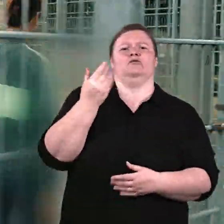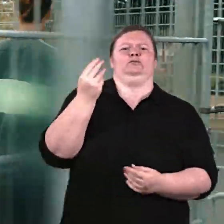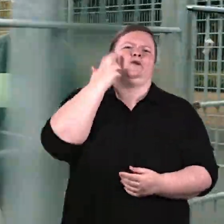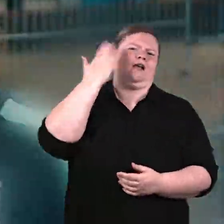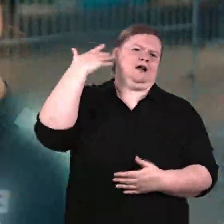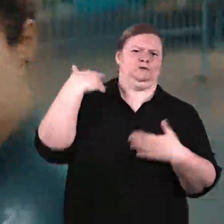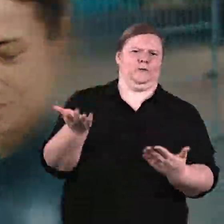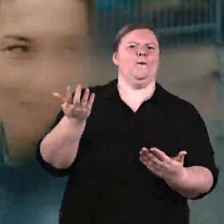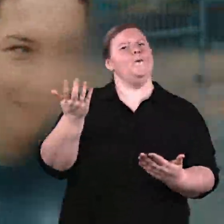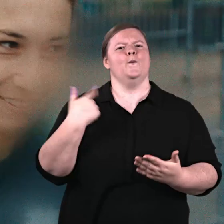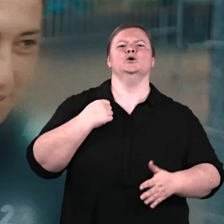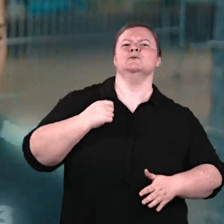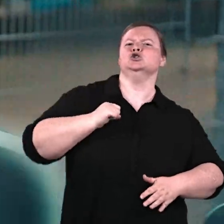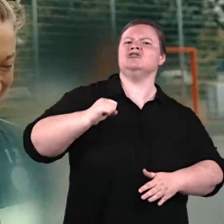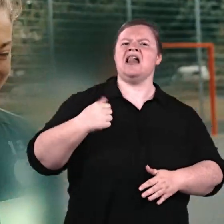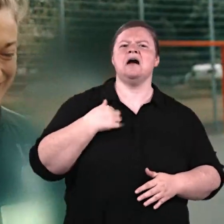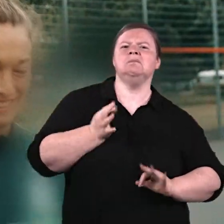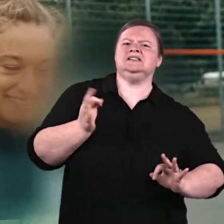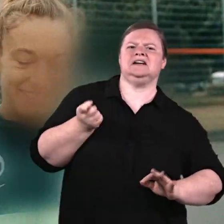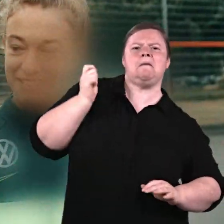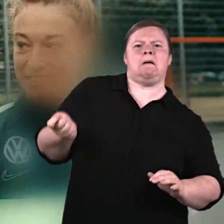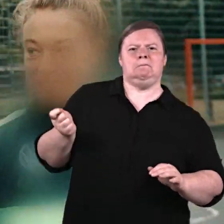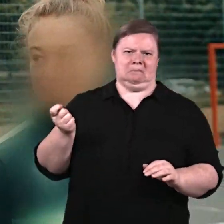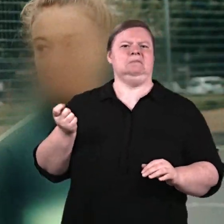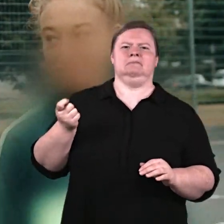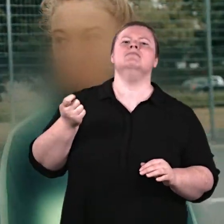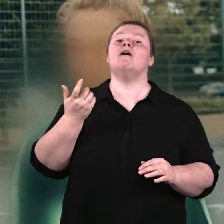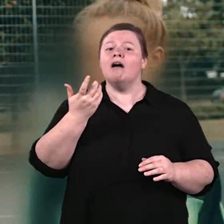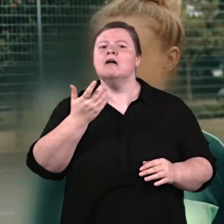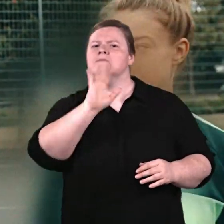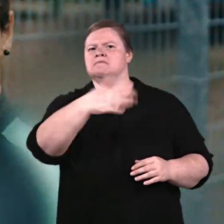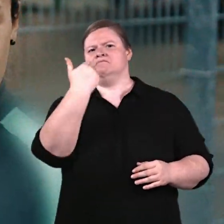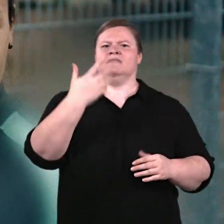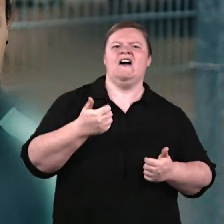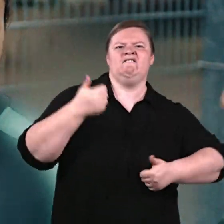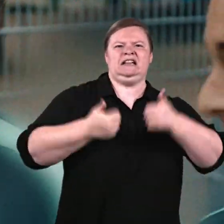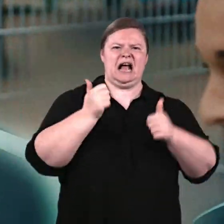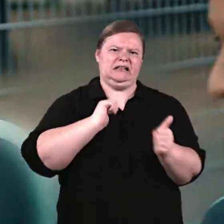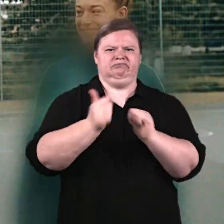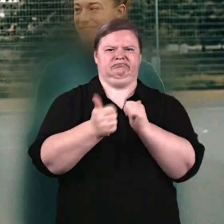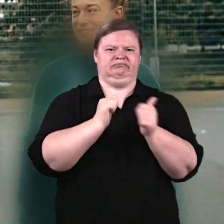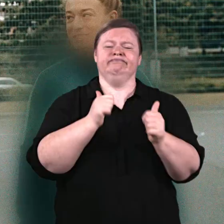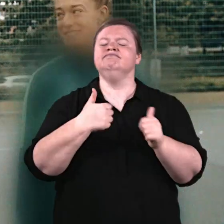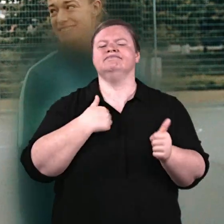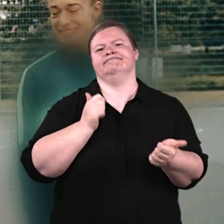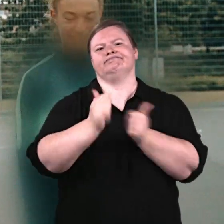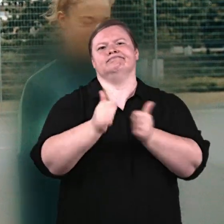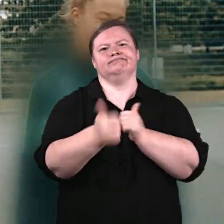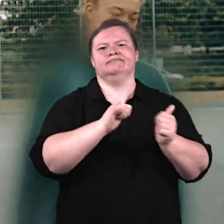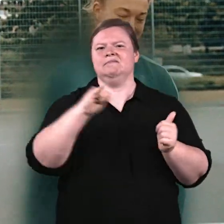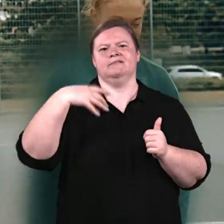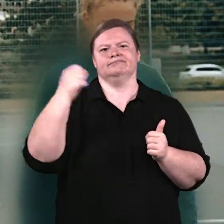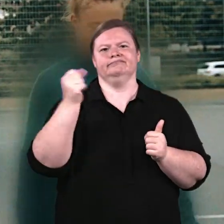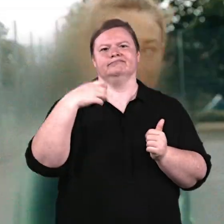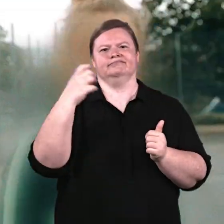ja dann so, ja Mädchen, ich bin schneller und ich bin besser. Und dann haben wir immer gesagt, nee komm wir machen Wettrennen. Und dann habe ich immer gewonnen.